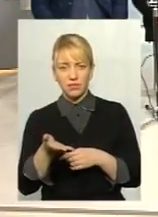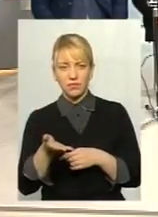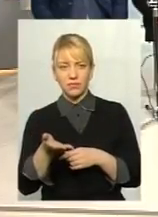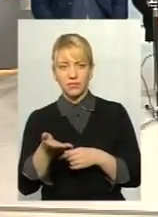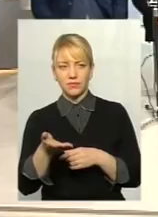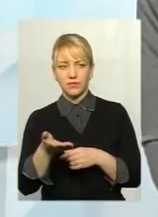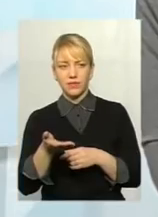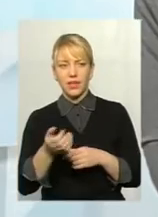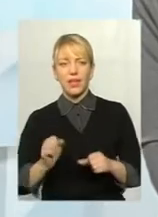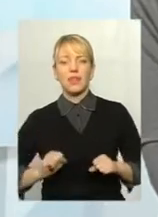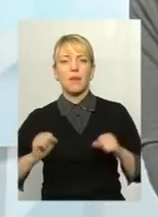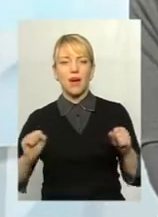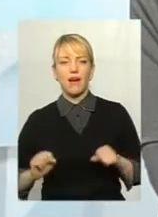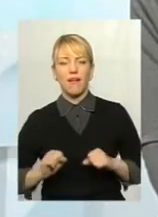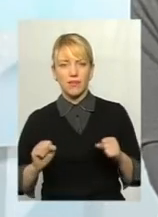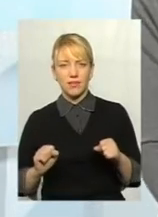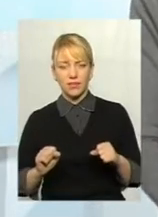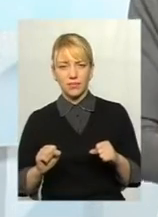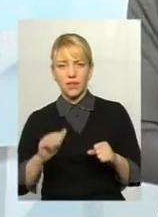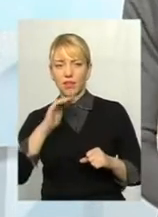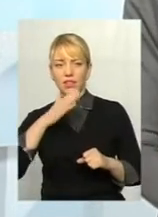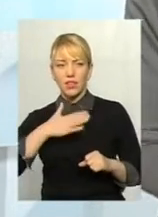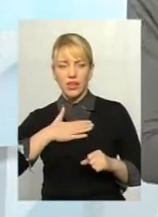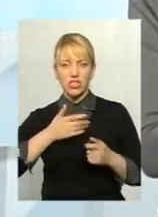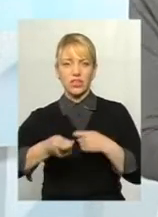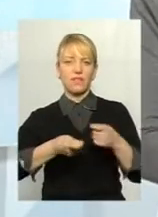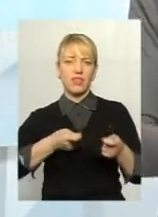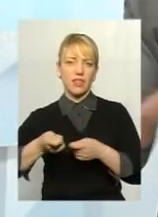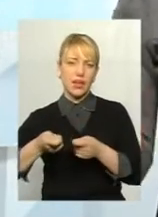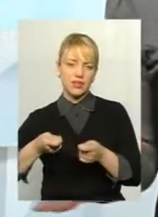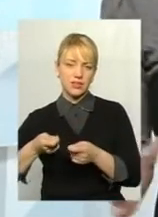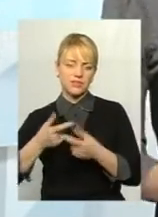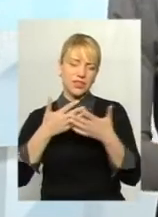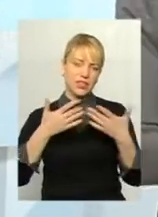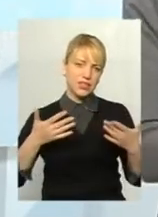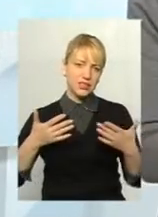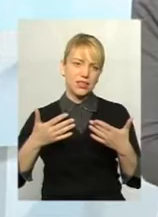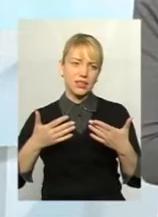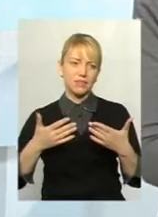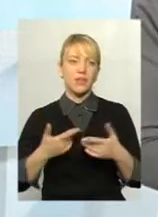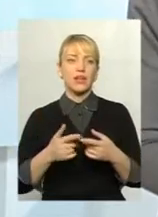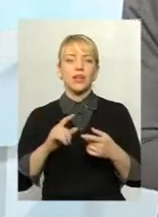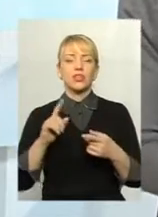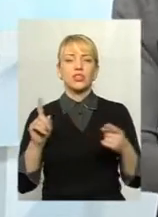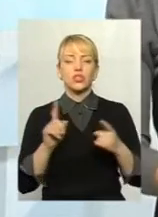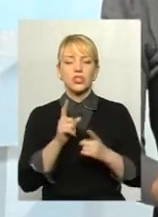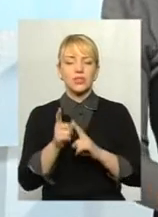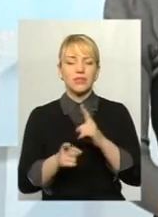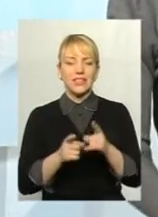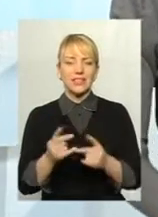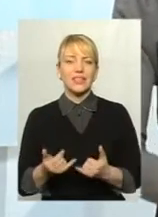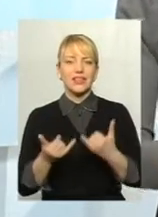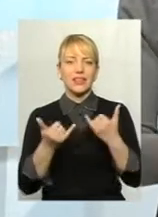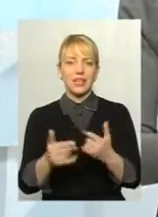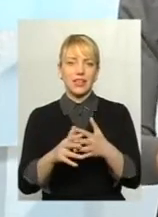принаймні намагання наших влад різних етапів, змінити щось для села,